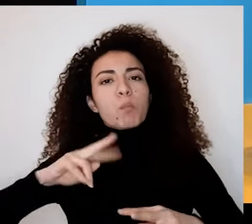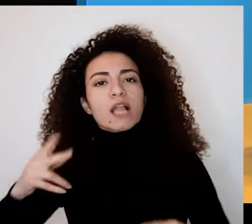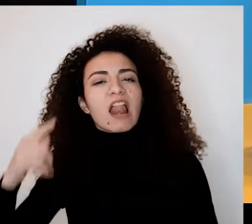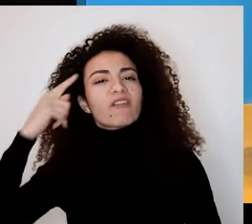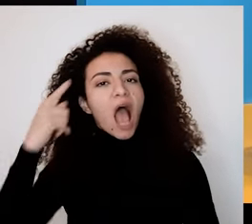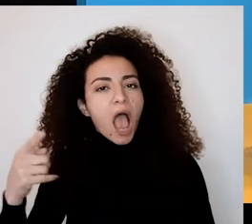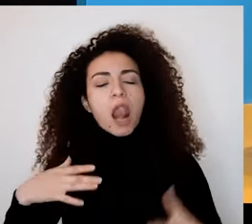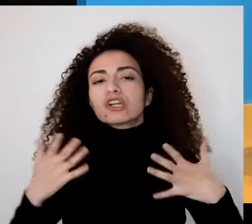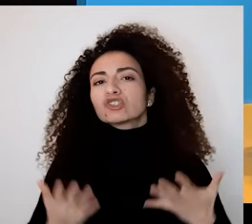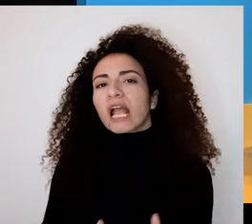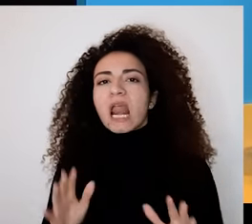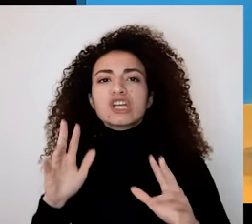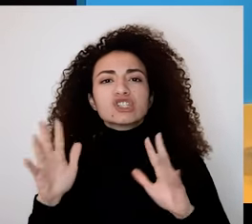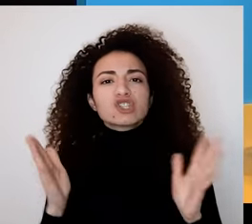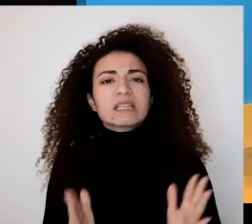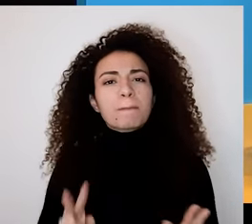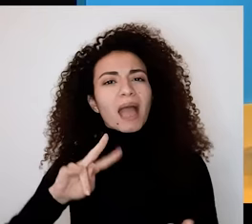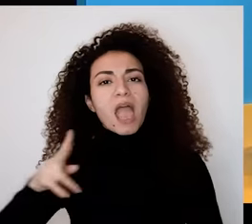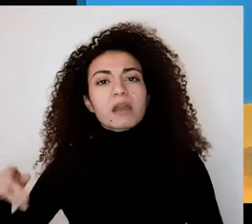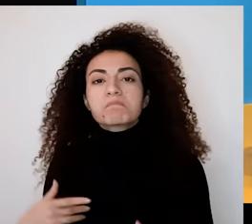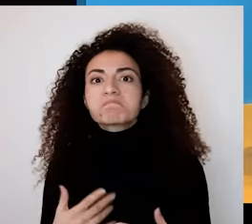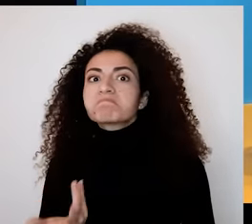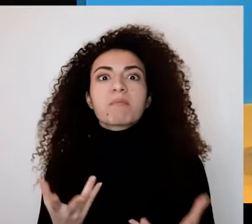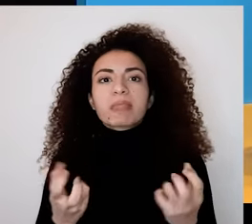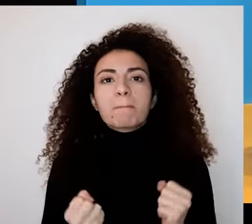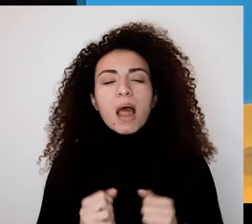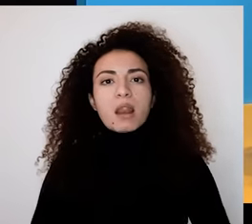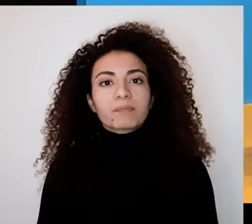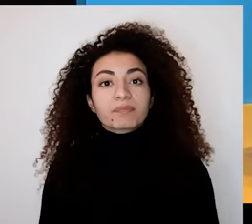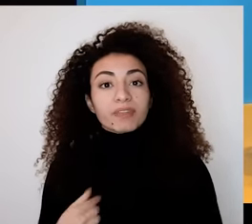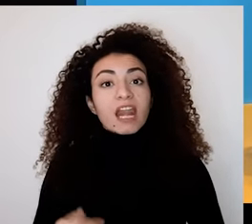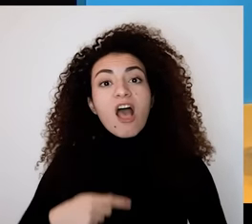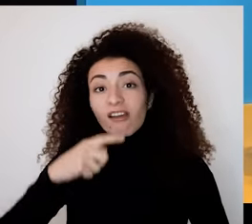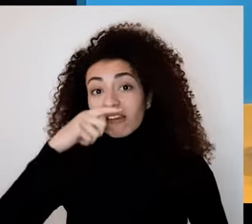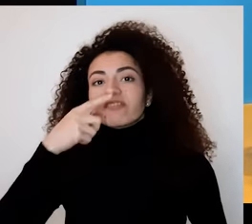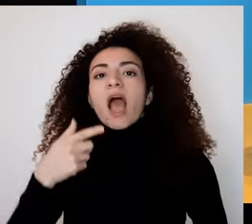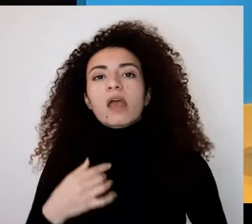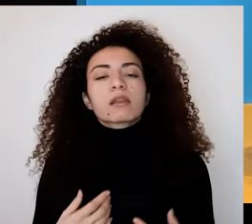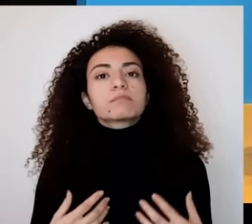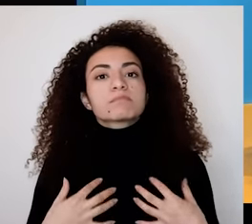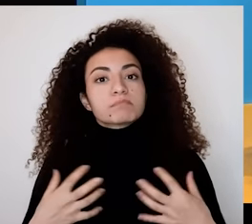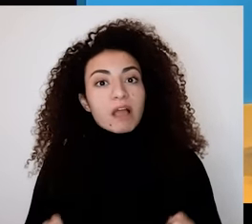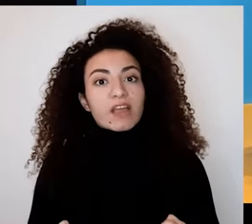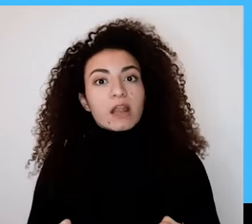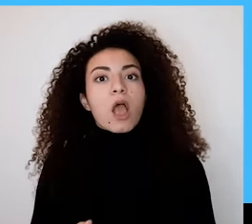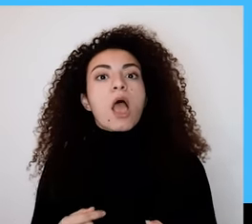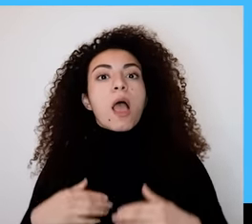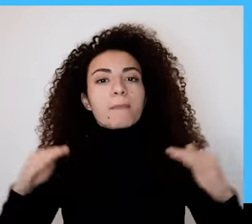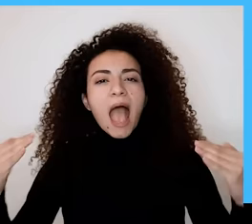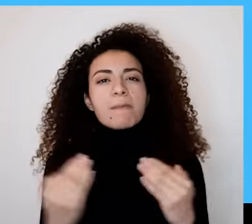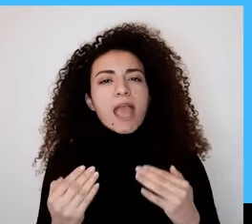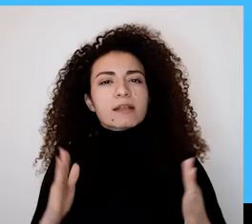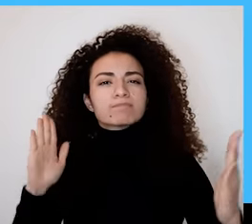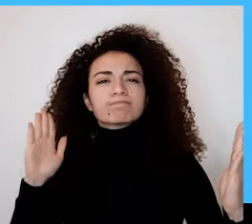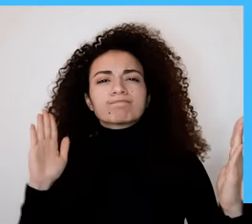بمسير التغييص ورطنا الجسدية وتقبلها بفخر والاعتزاز بيها هو مكافحة جميع الرسائل السلبية اللي